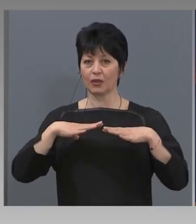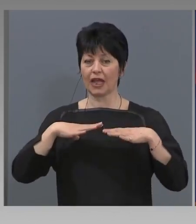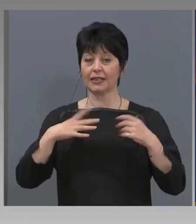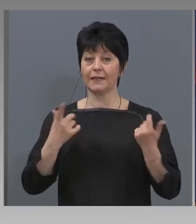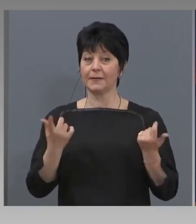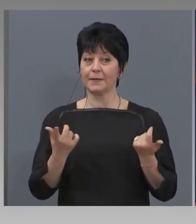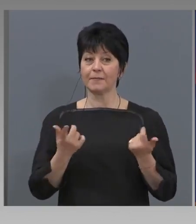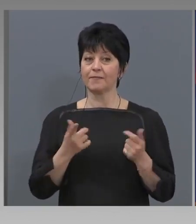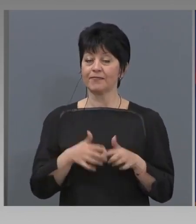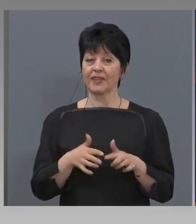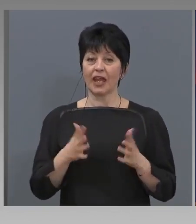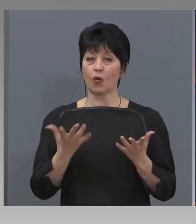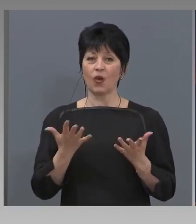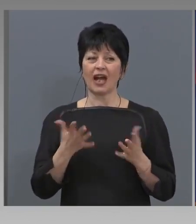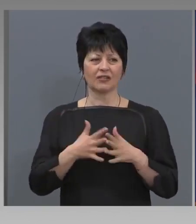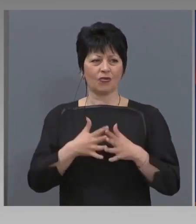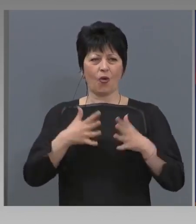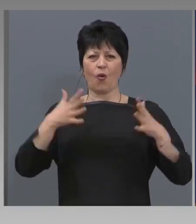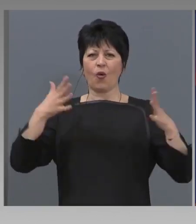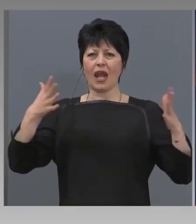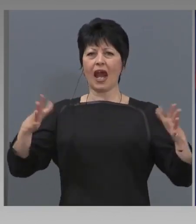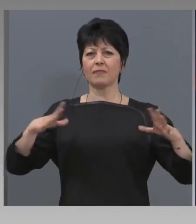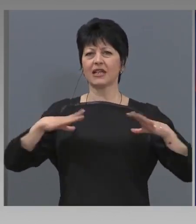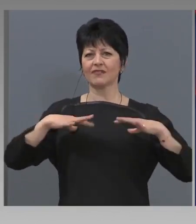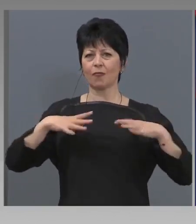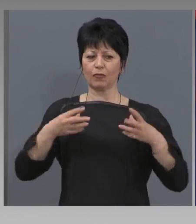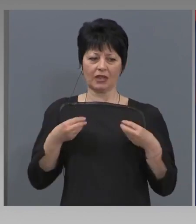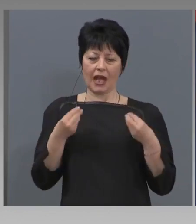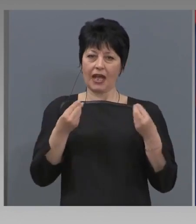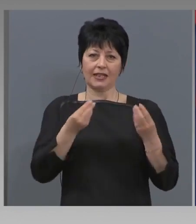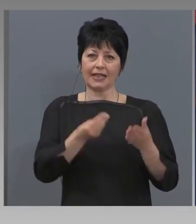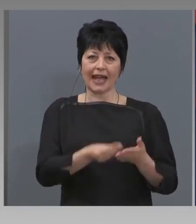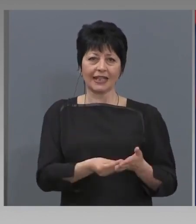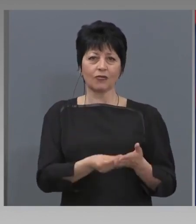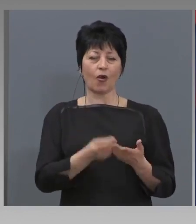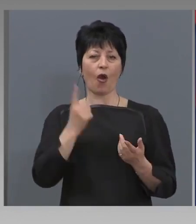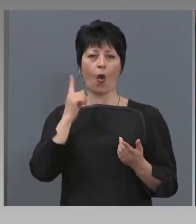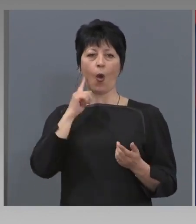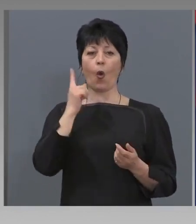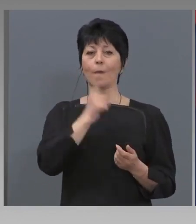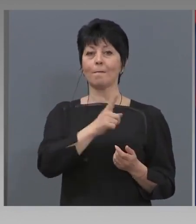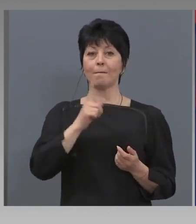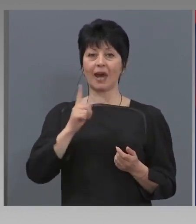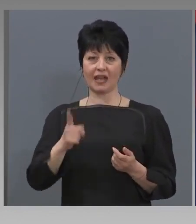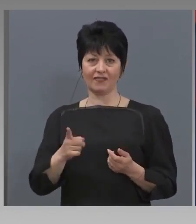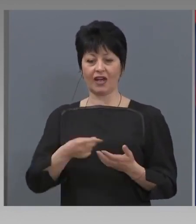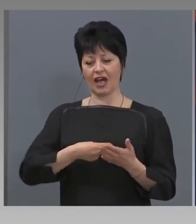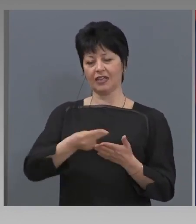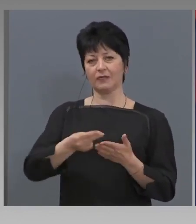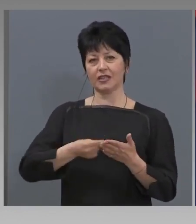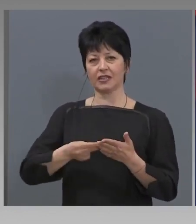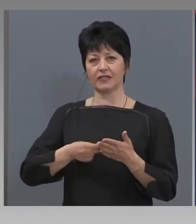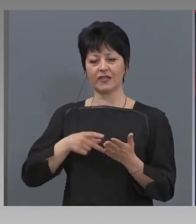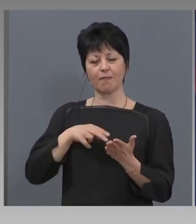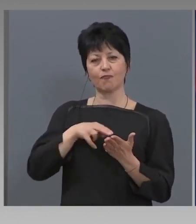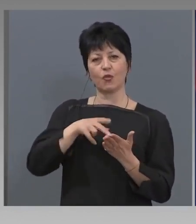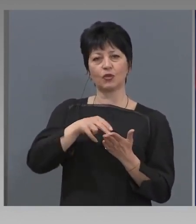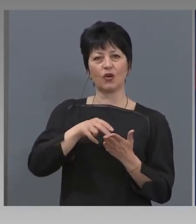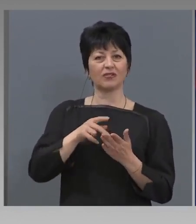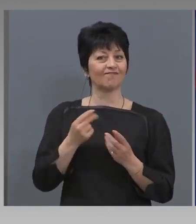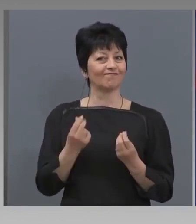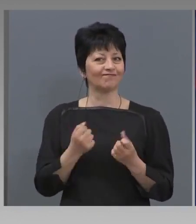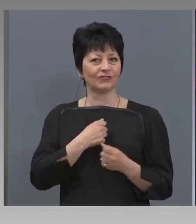И когато такава голяма свобода е дадено, командно-административният подход много трудно сработва.